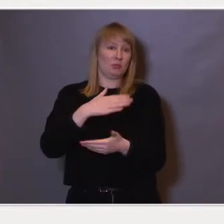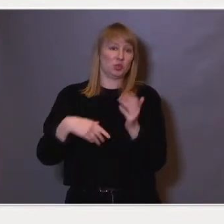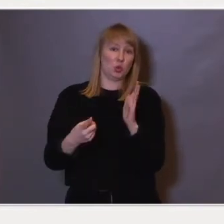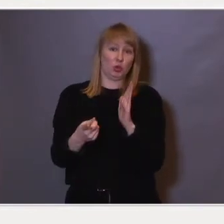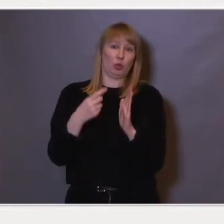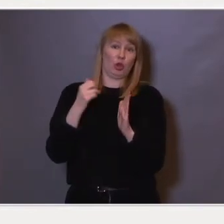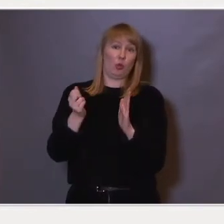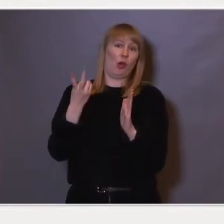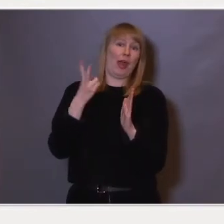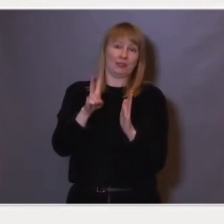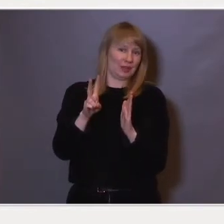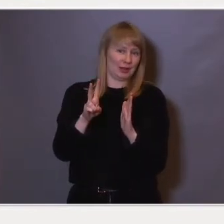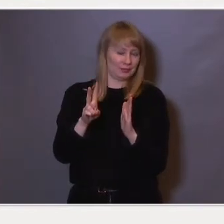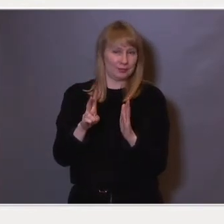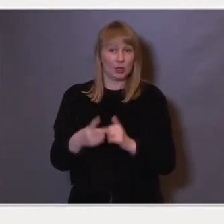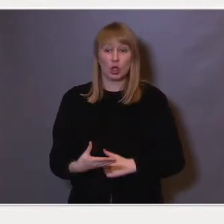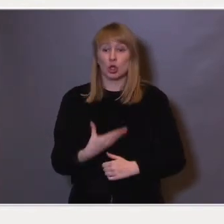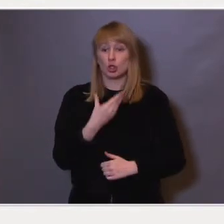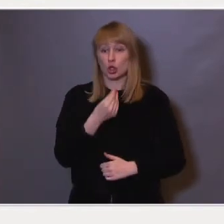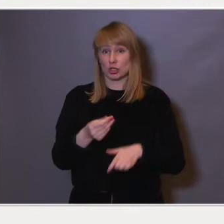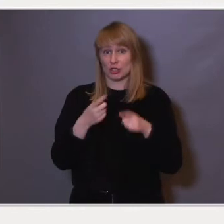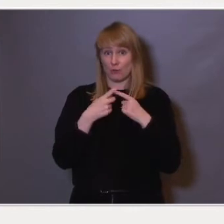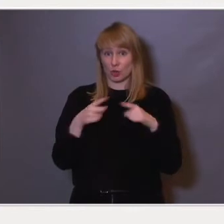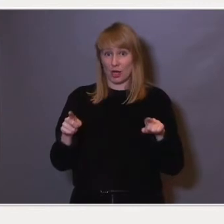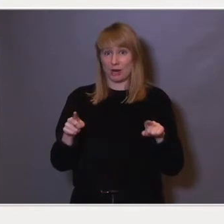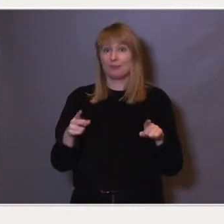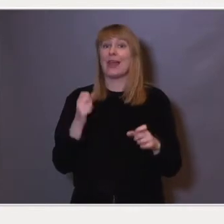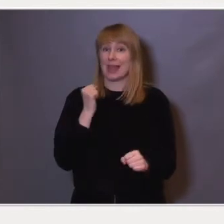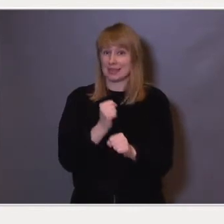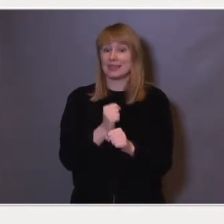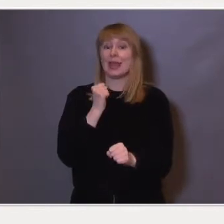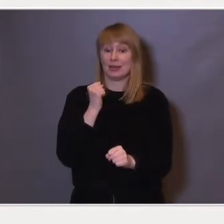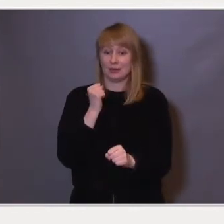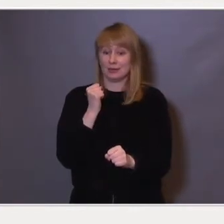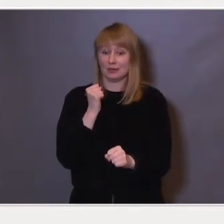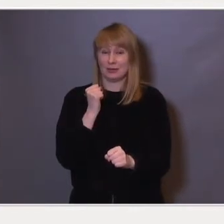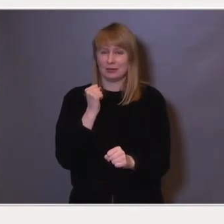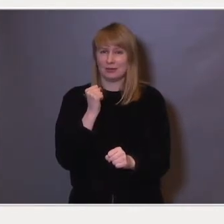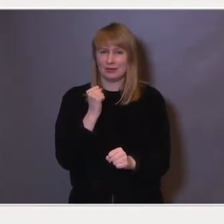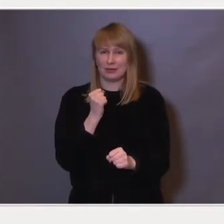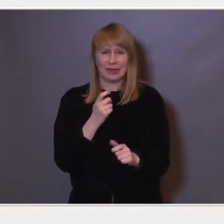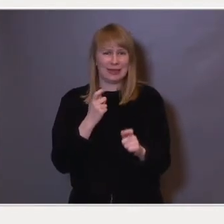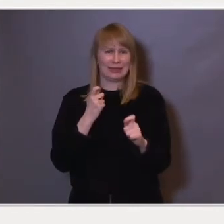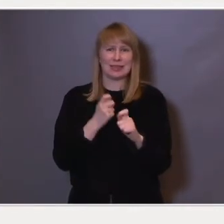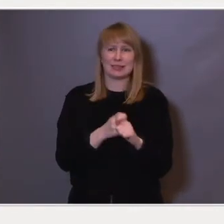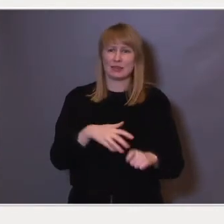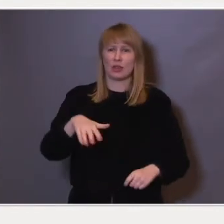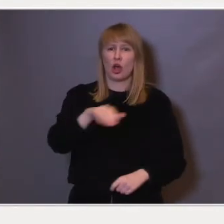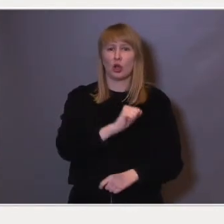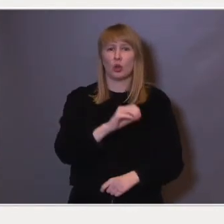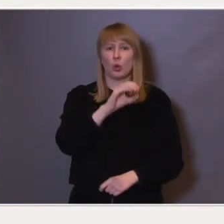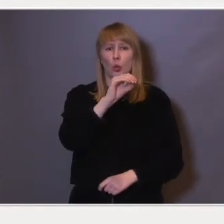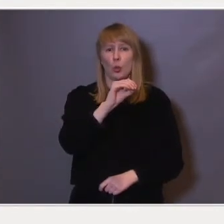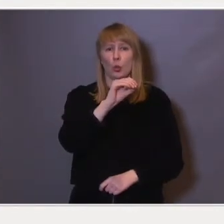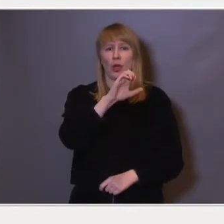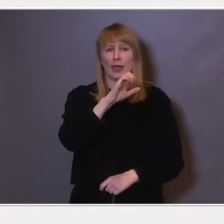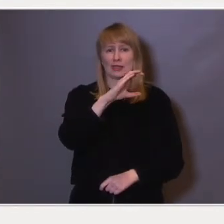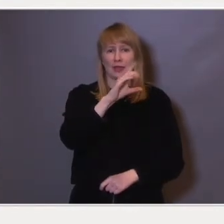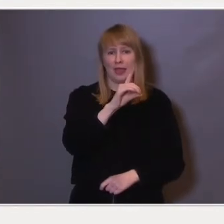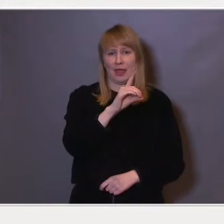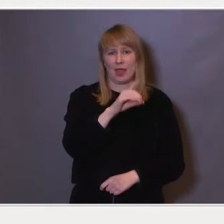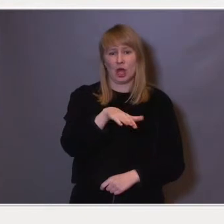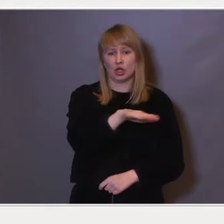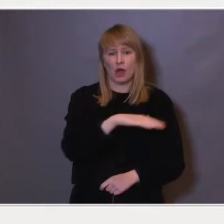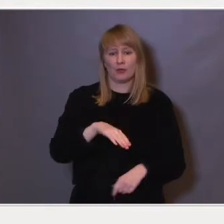med. Disse kjønnsforskjellene finnes i nesten alle OECD-land. Her ser dere